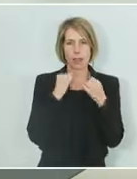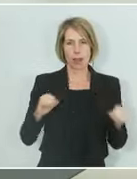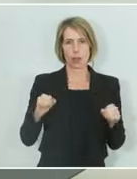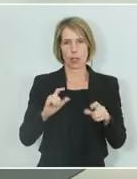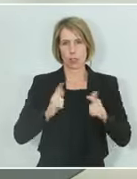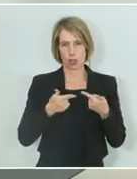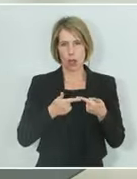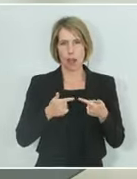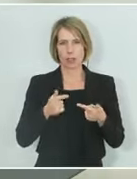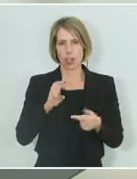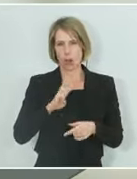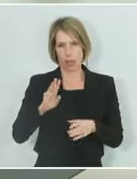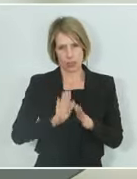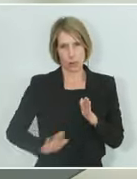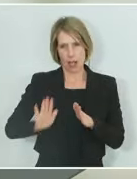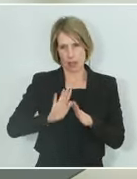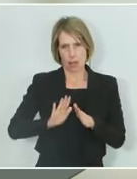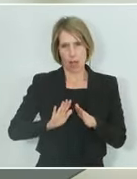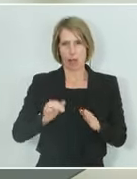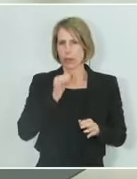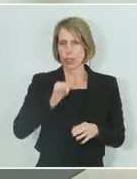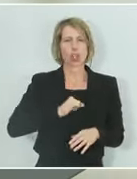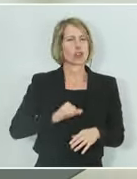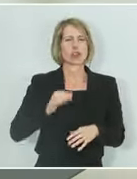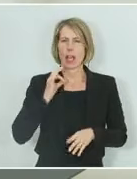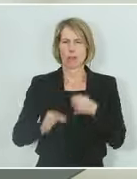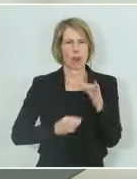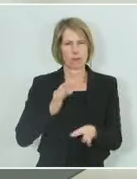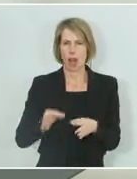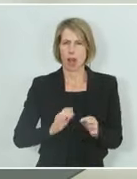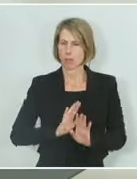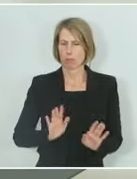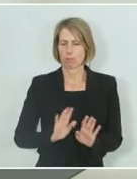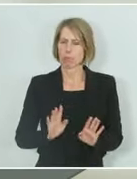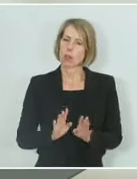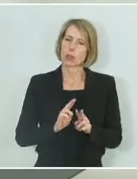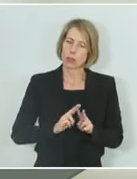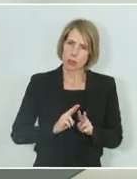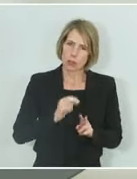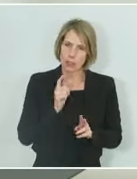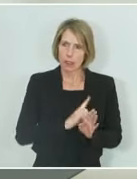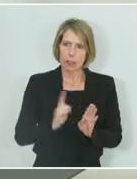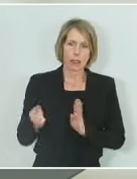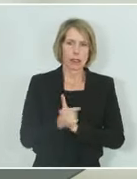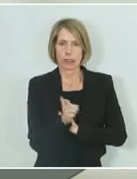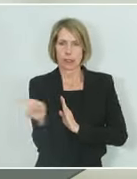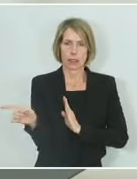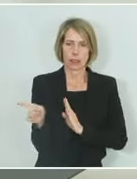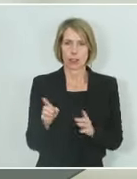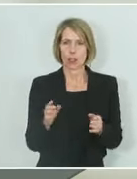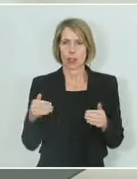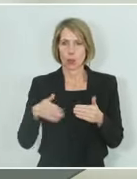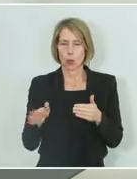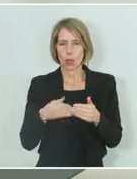Integration in die EU, nicht im Schnellverfahren, nicht durch die Hintertür, sondern indem wir die EU in unserem Land